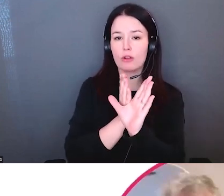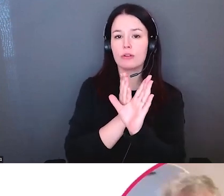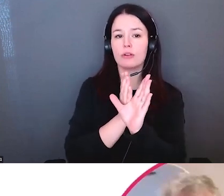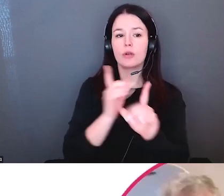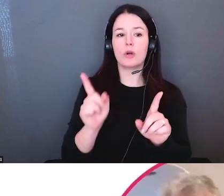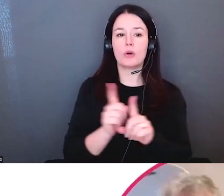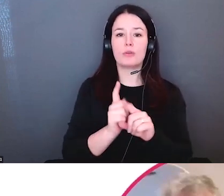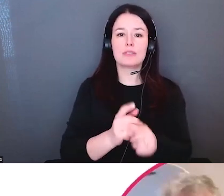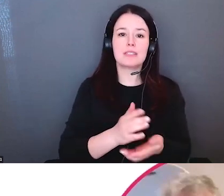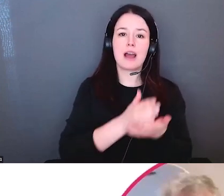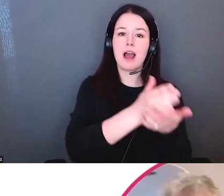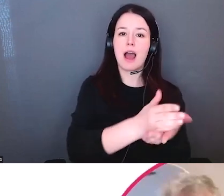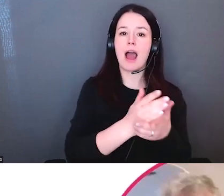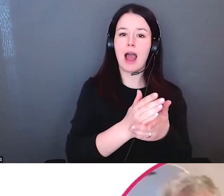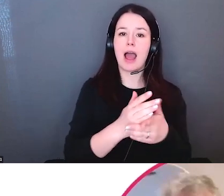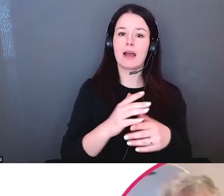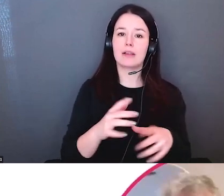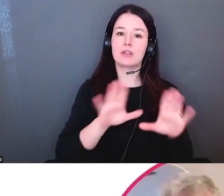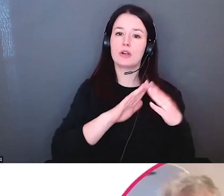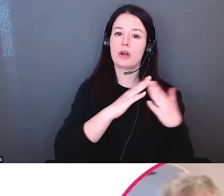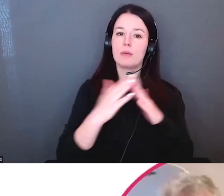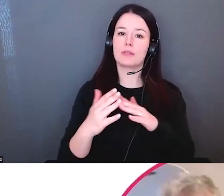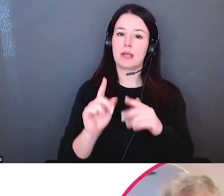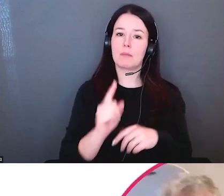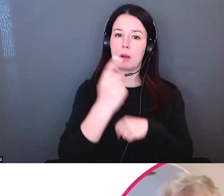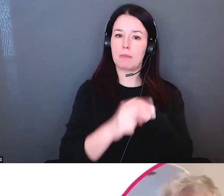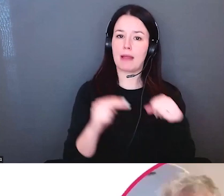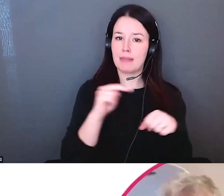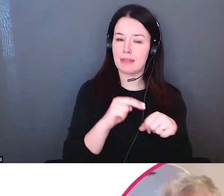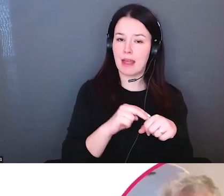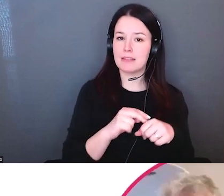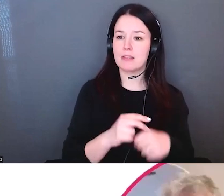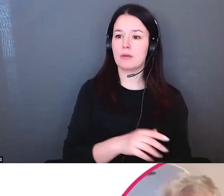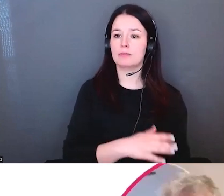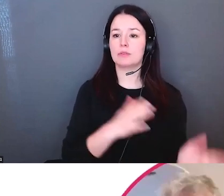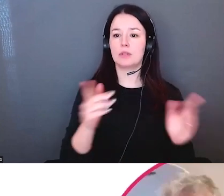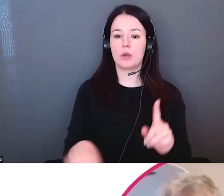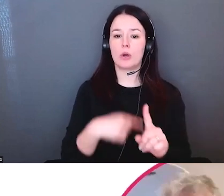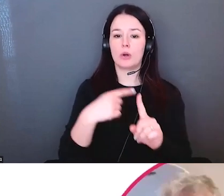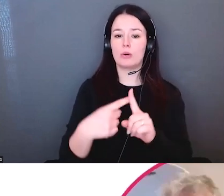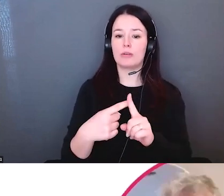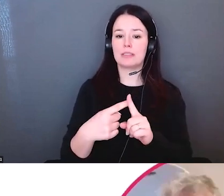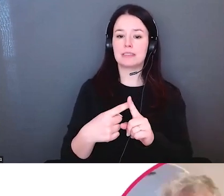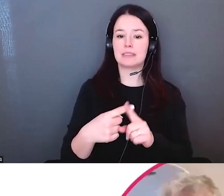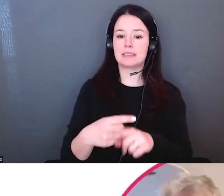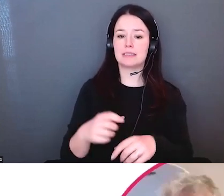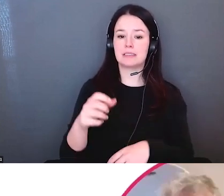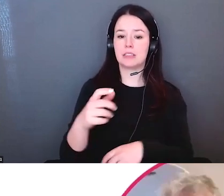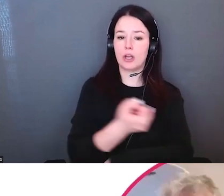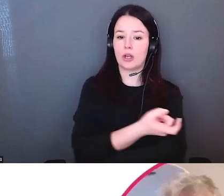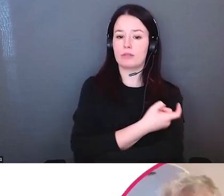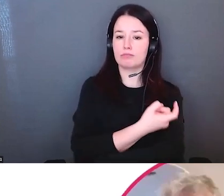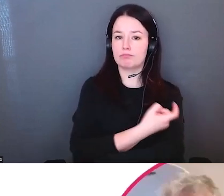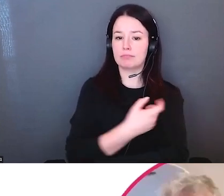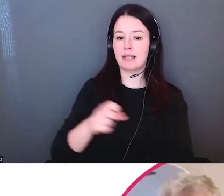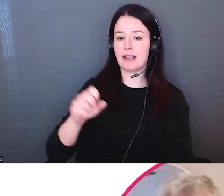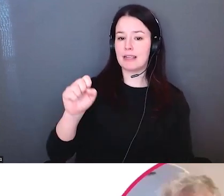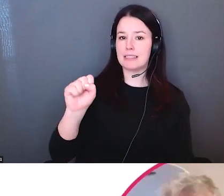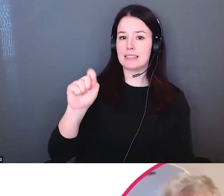je me présente, je suis Brady, je suis heureux d'être votre hôte aujourd'hui. Je suis aussi